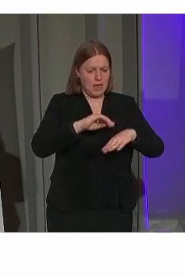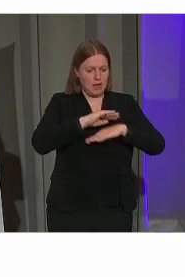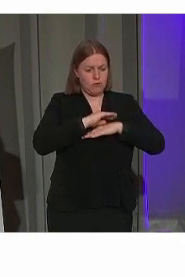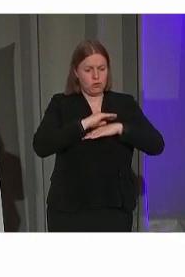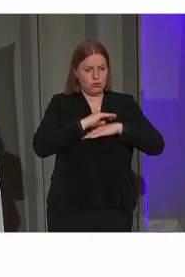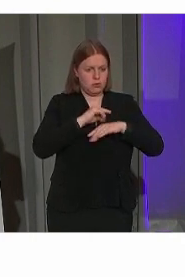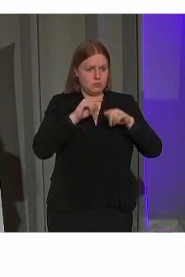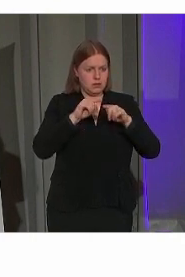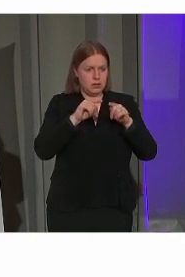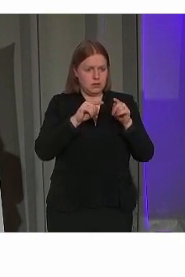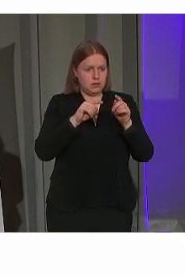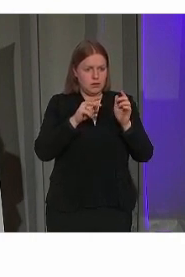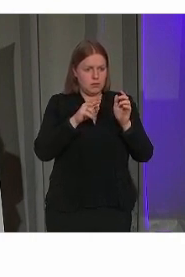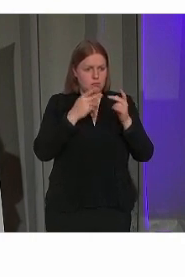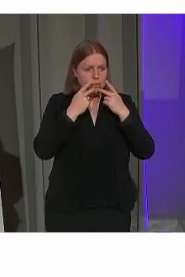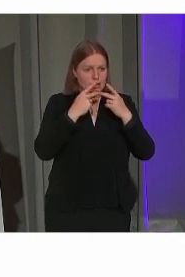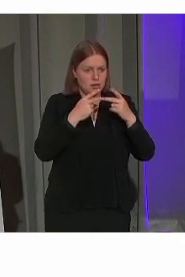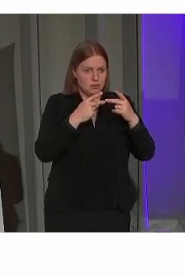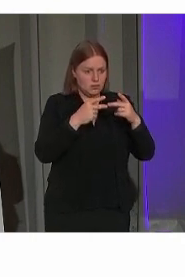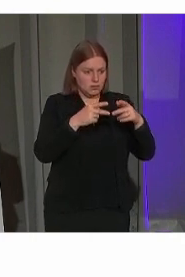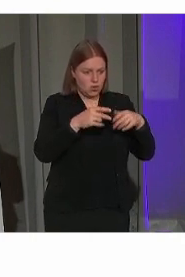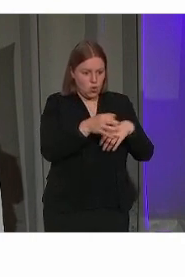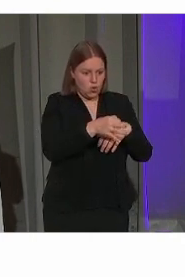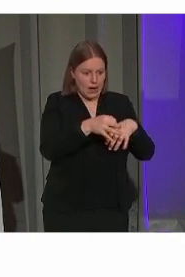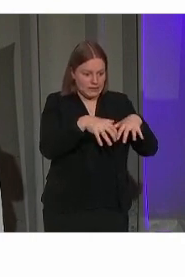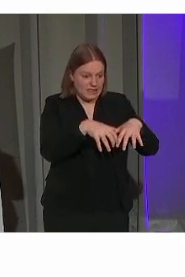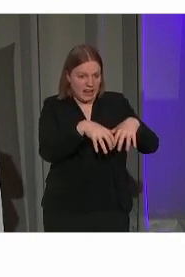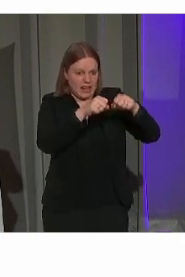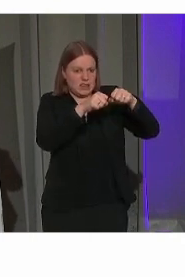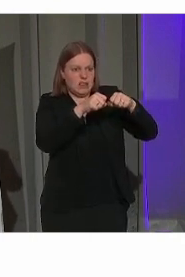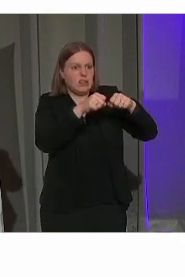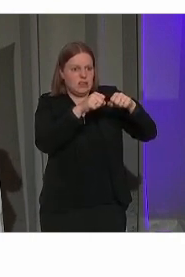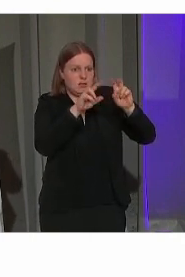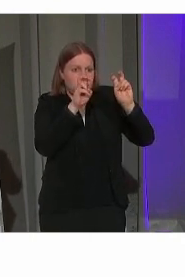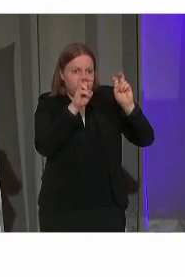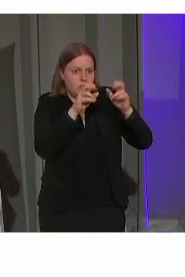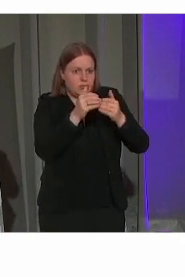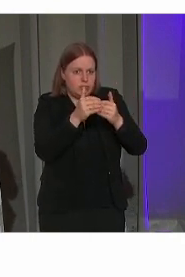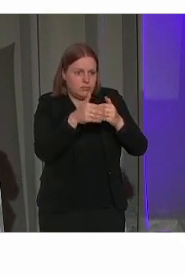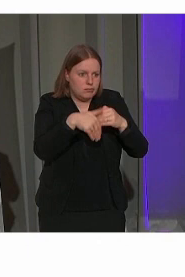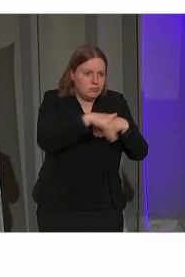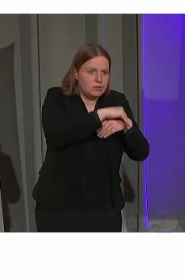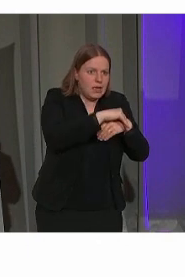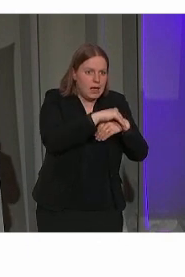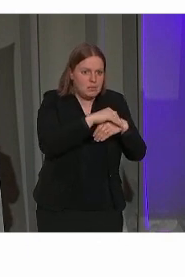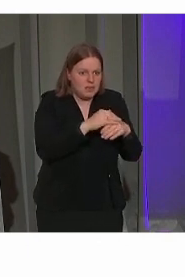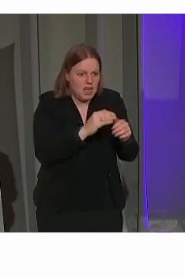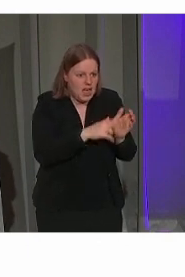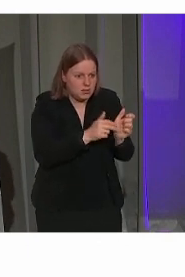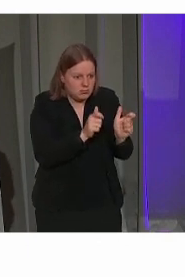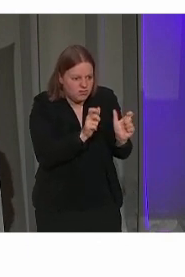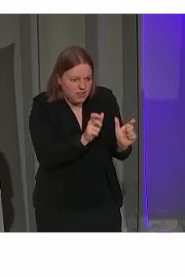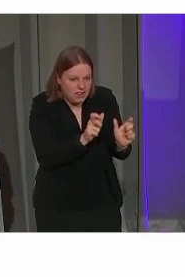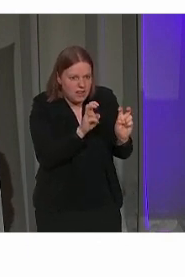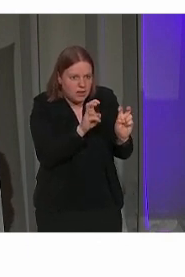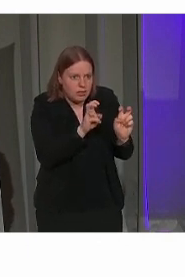erfgoedlocaties redden van ruimtelijke ontwikkeling. Erfgoedlocaties eigenlijk heel defensief gaan benaderen.